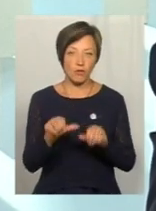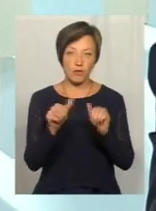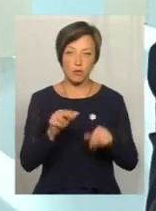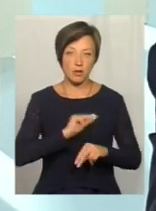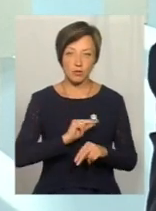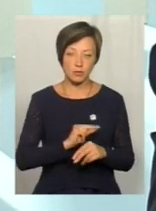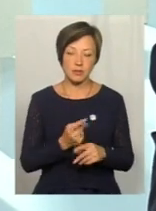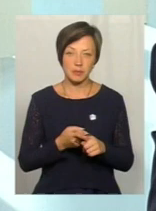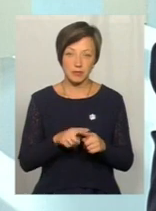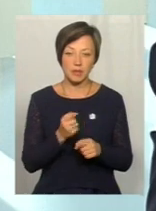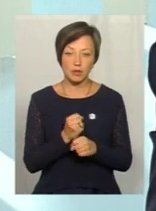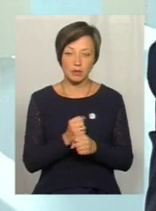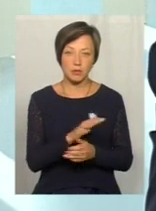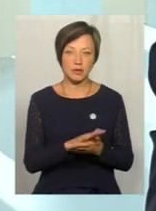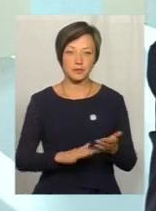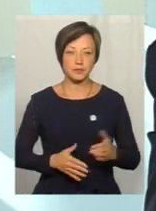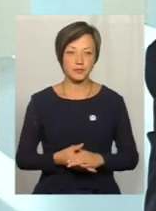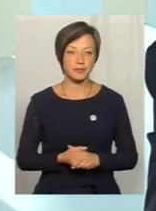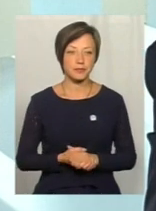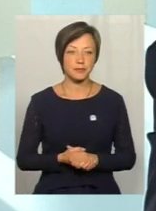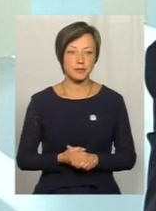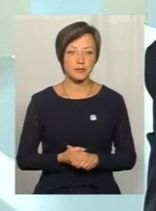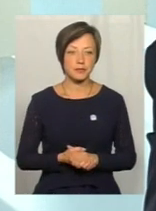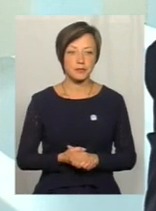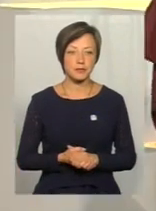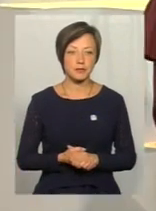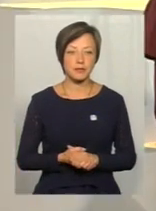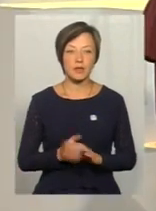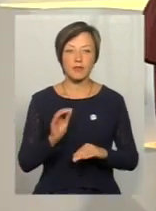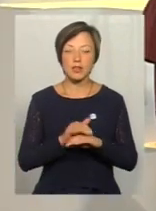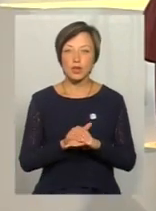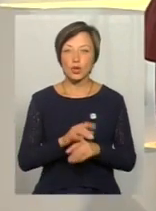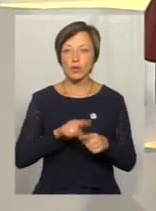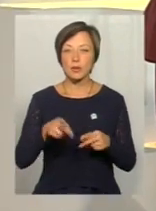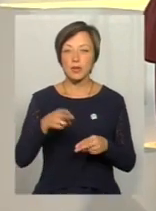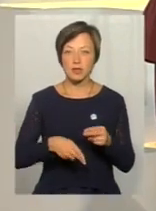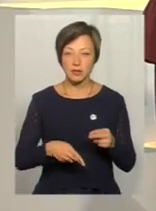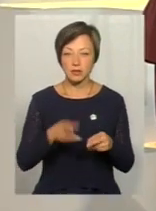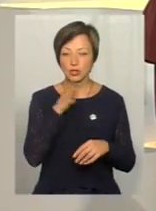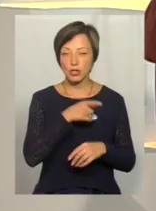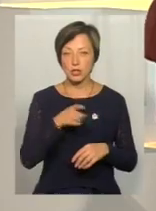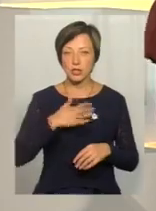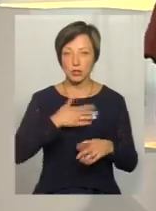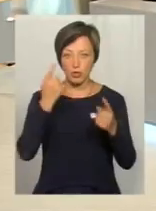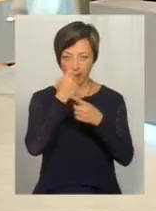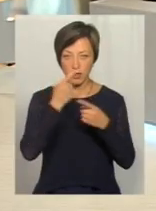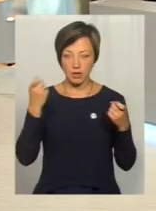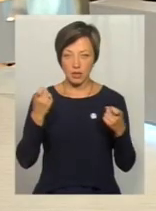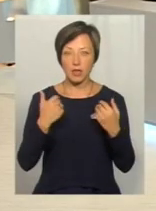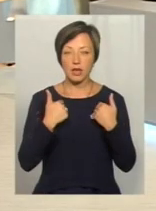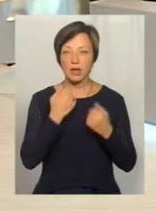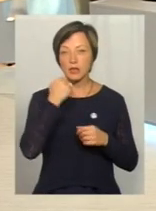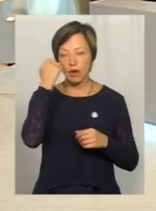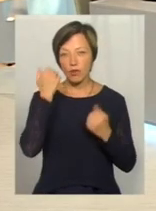Працюємо над цим, принаймні. Ну, фактично, добігає завершення час нашого ефіру. Я